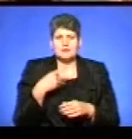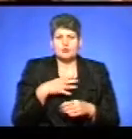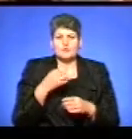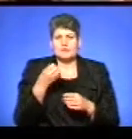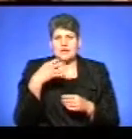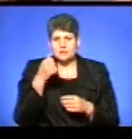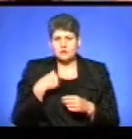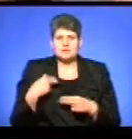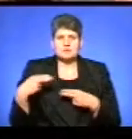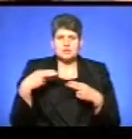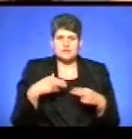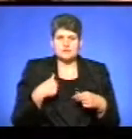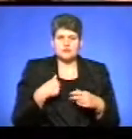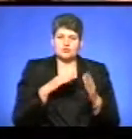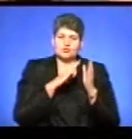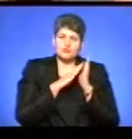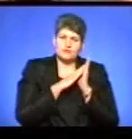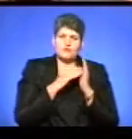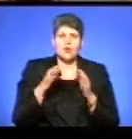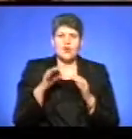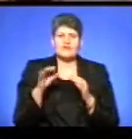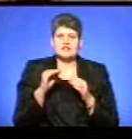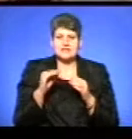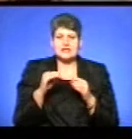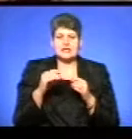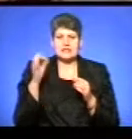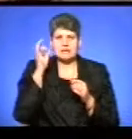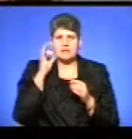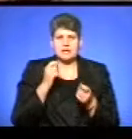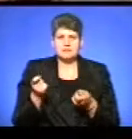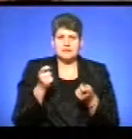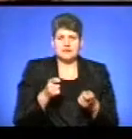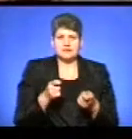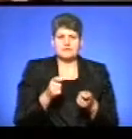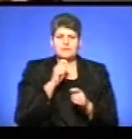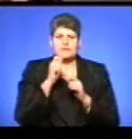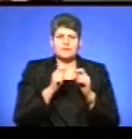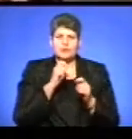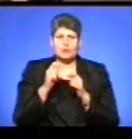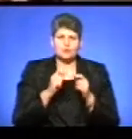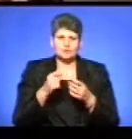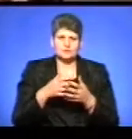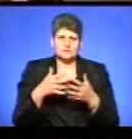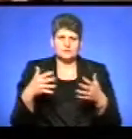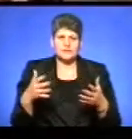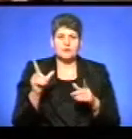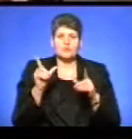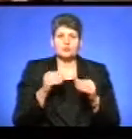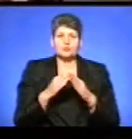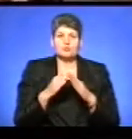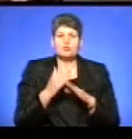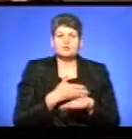нас приїжджали. В нас ночував офіцер з Німеччини, який привіз пару чемоданів подарунків, він приїхав додому на Полтавщину,